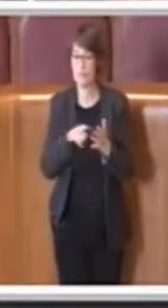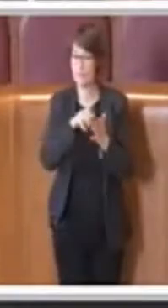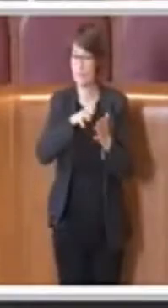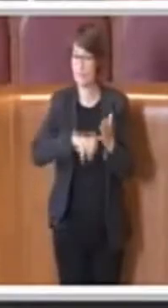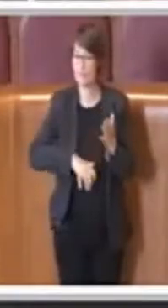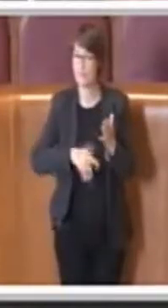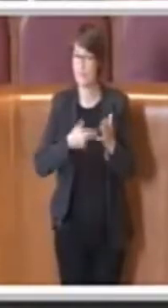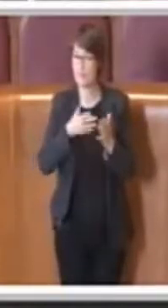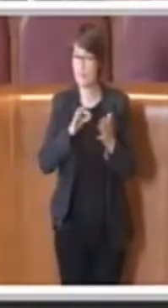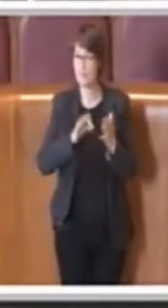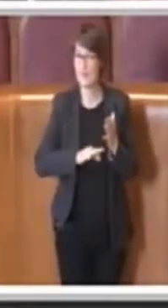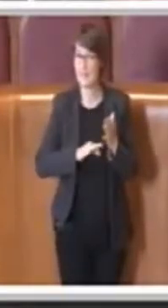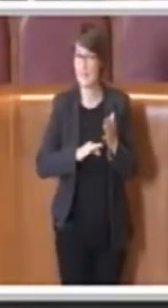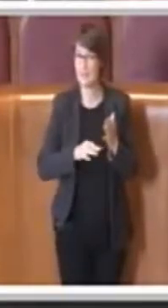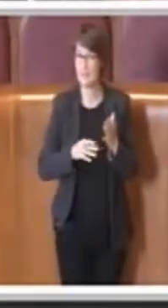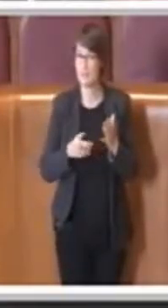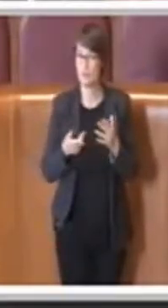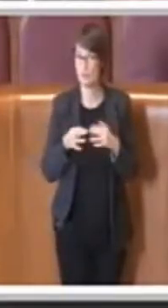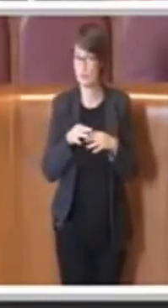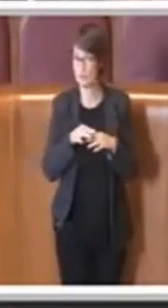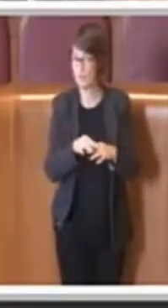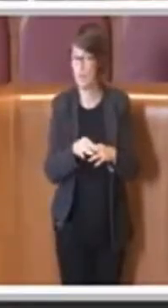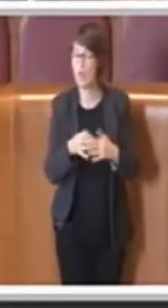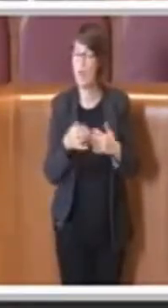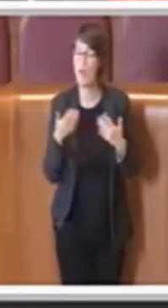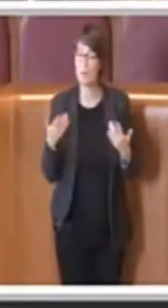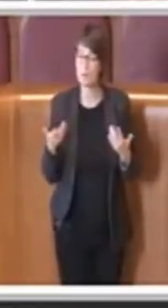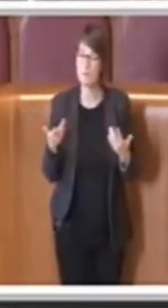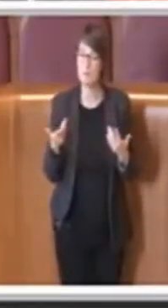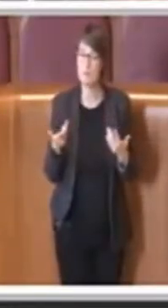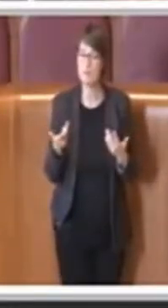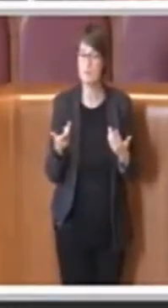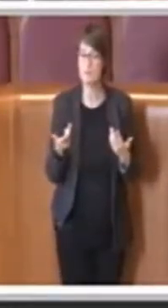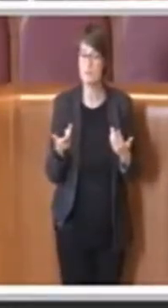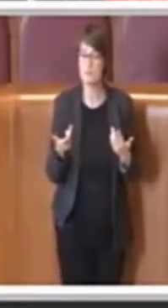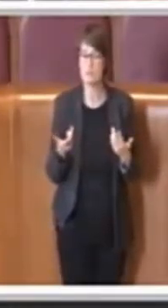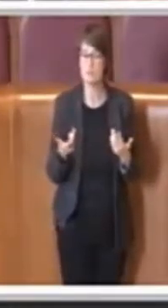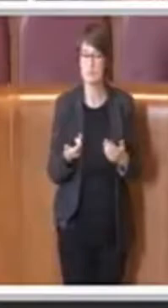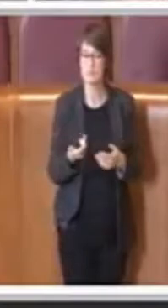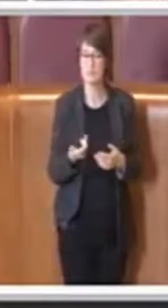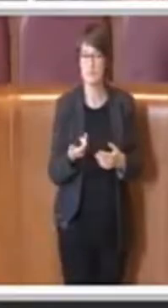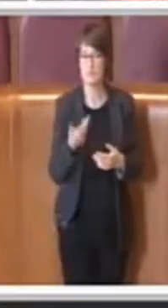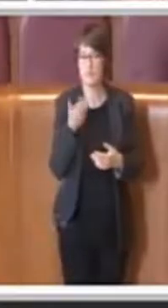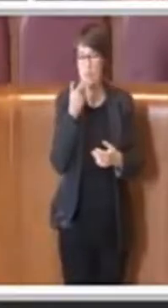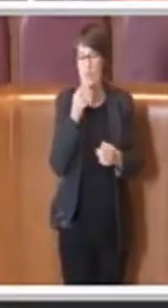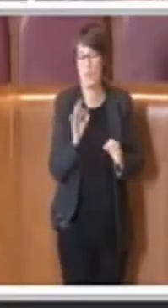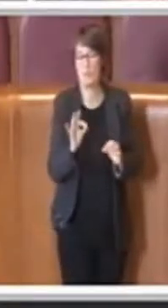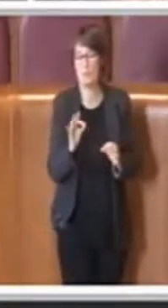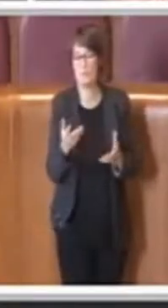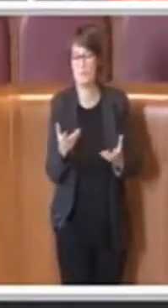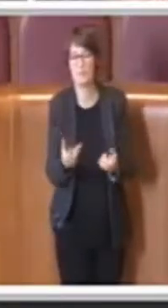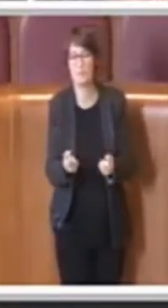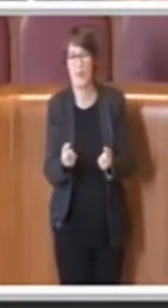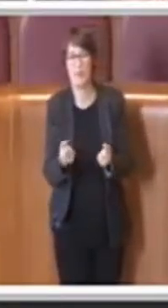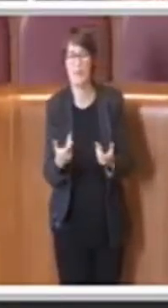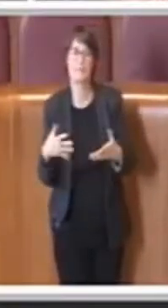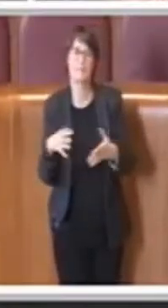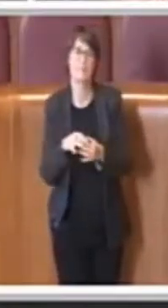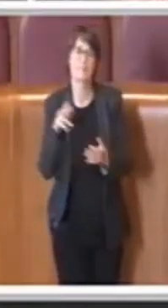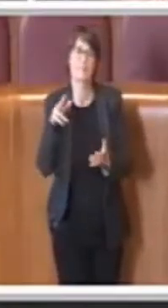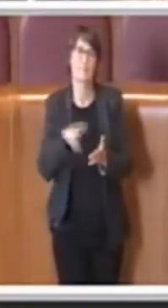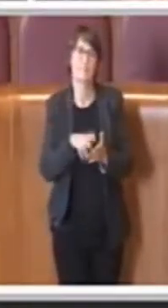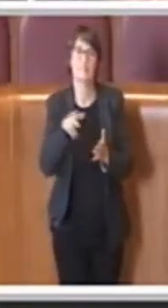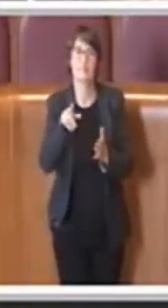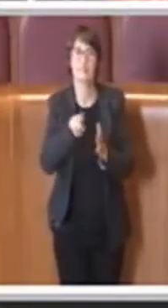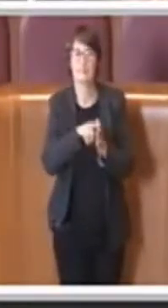punto che è quello poi di fatto attuativo, legato all'approvazione di questa delibera. E quindi l'ordine del giorno,